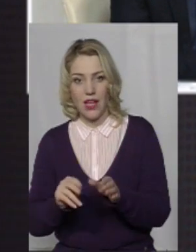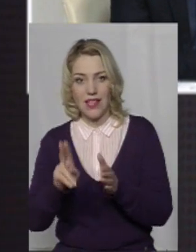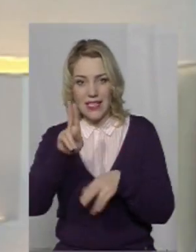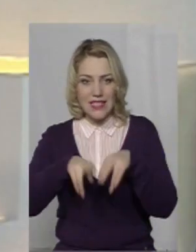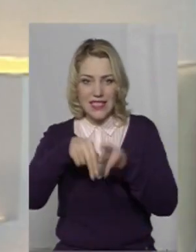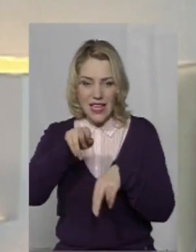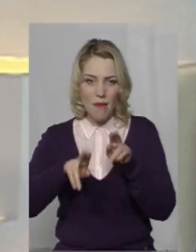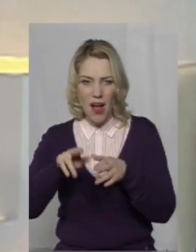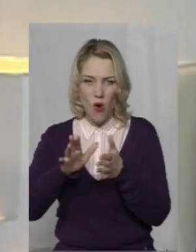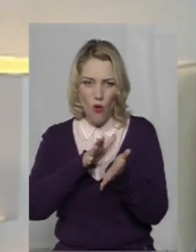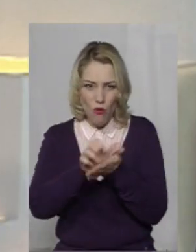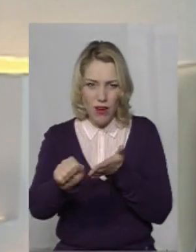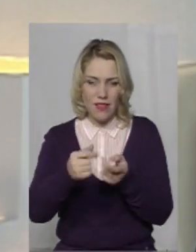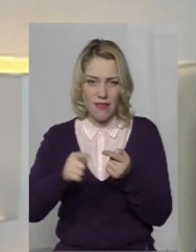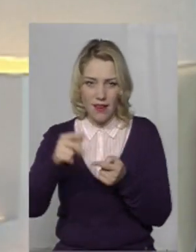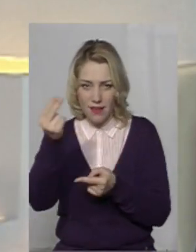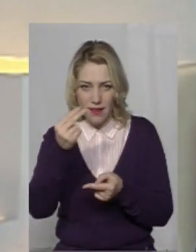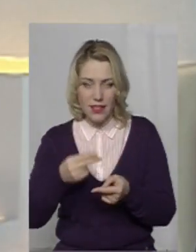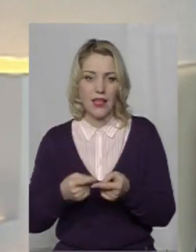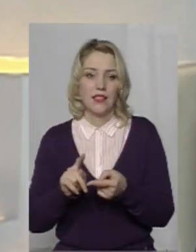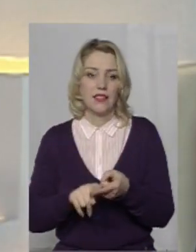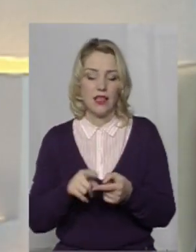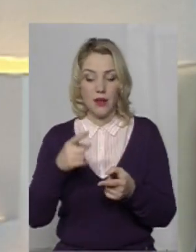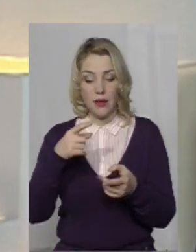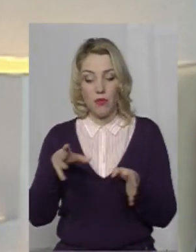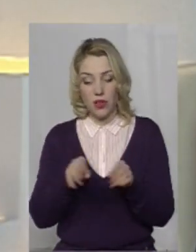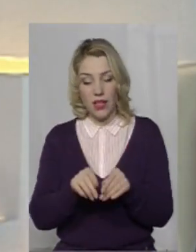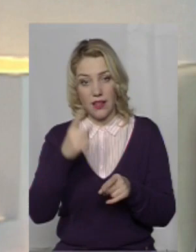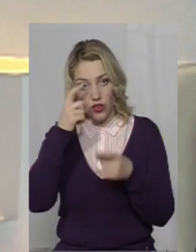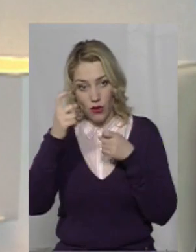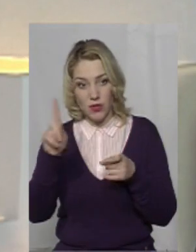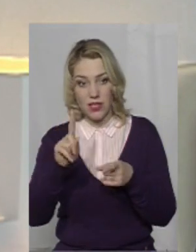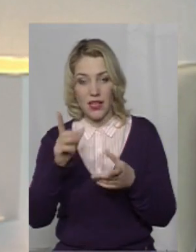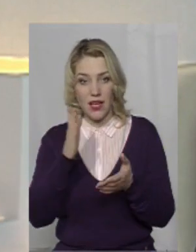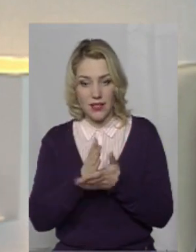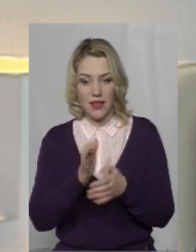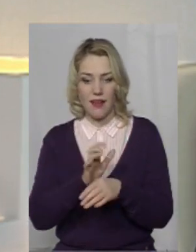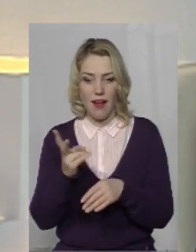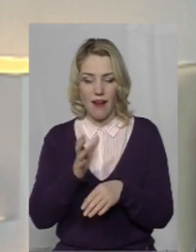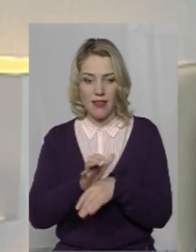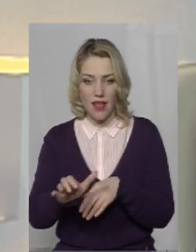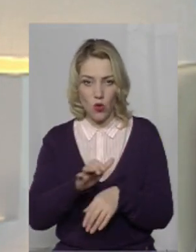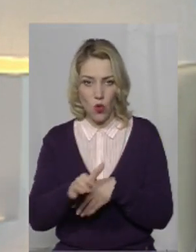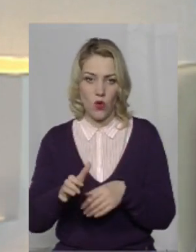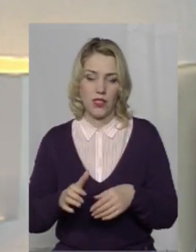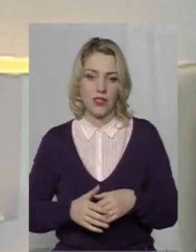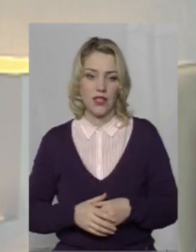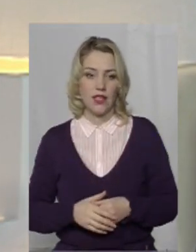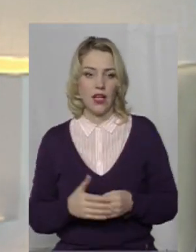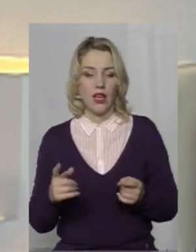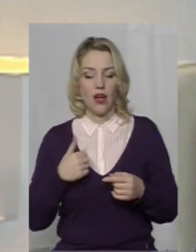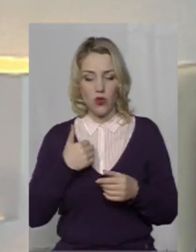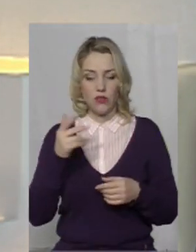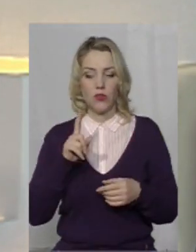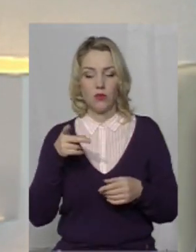також інформація, яка надходить, вона дійсно надходить, я хотів би, щоб вона і в